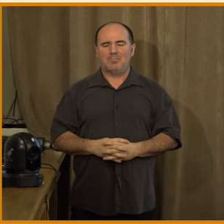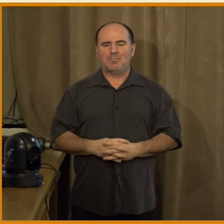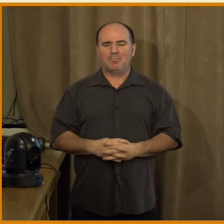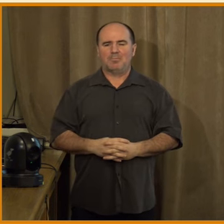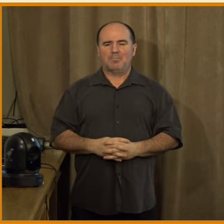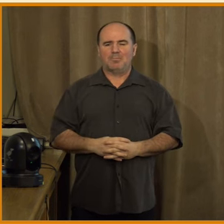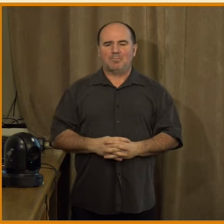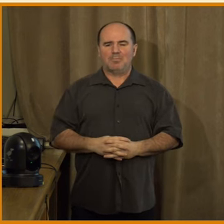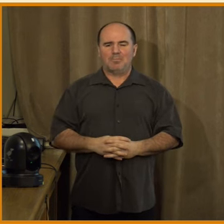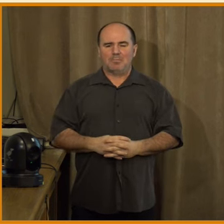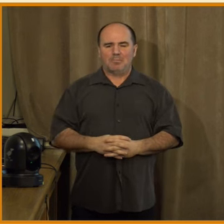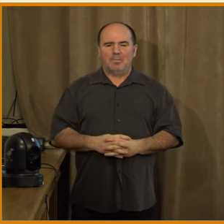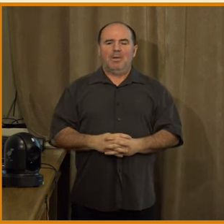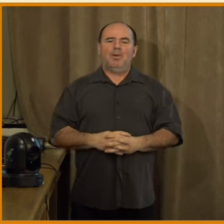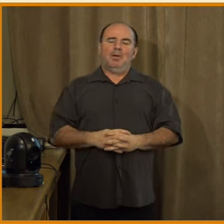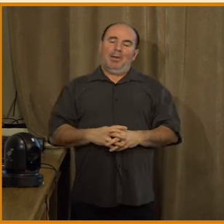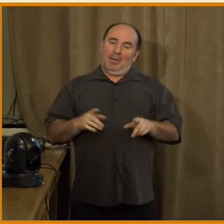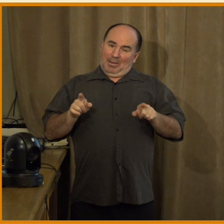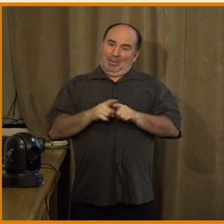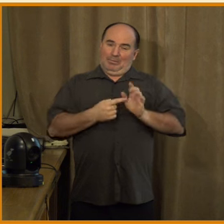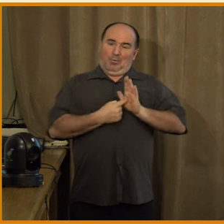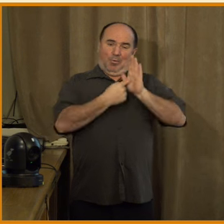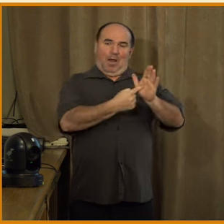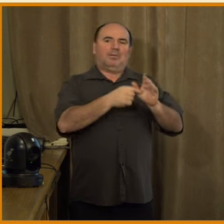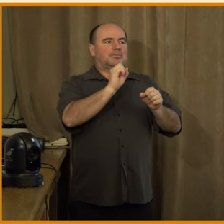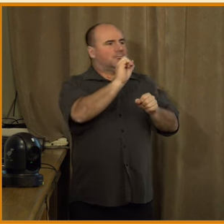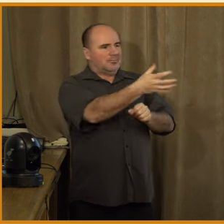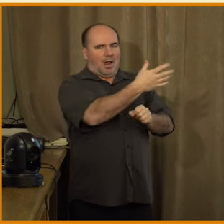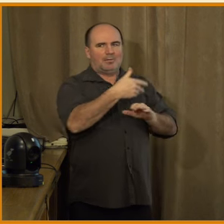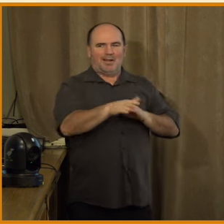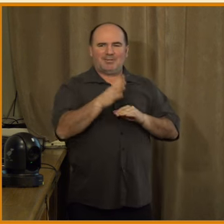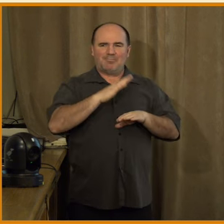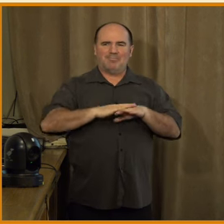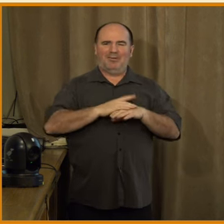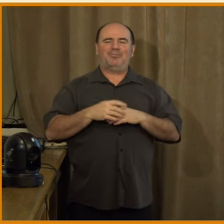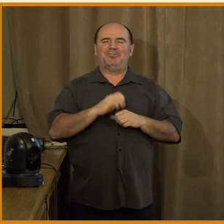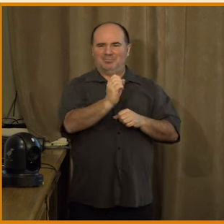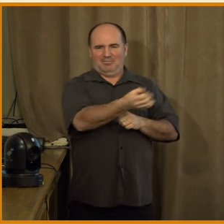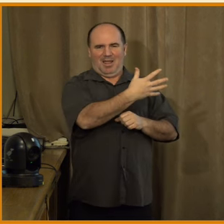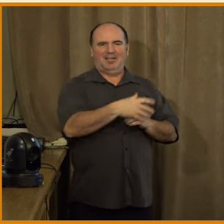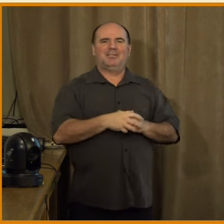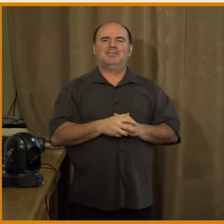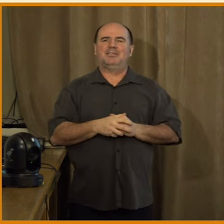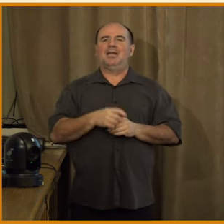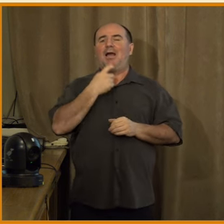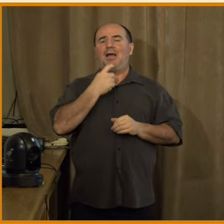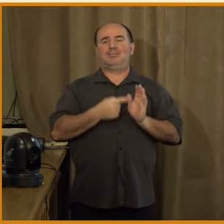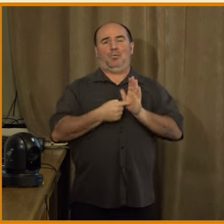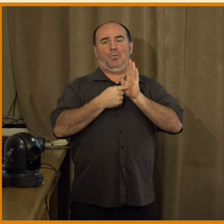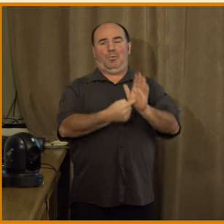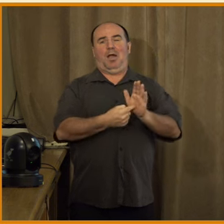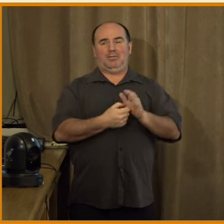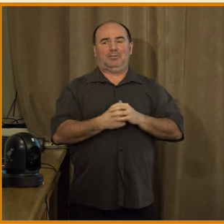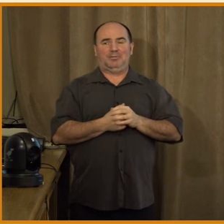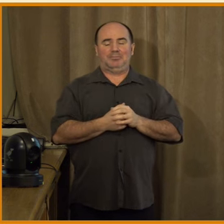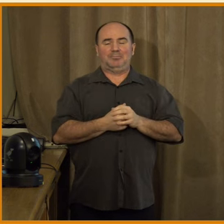Já bych tady rychle chtěla představit další slajd. Pardon, já si neuvědomuji, že když se mi to hýbe tady, když se to nehýbe. Já bych tady vlastně